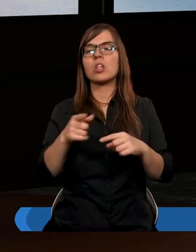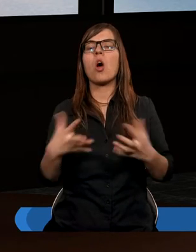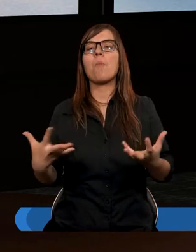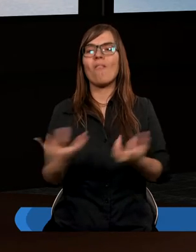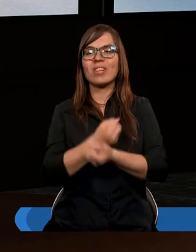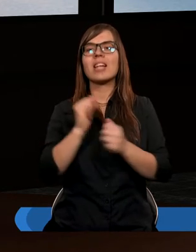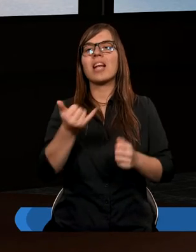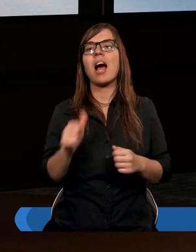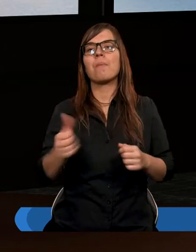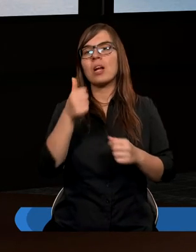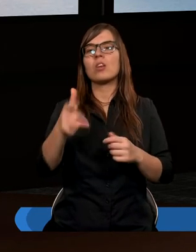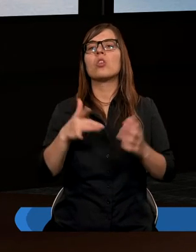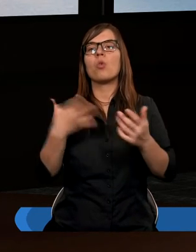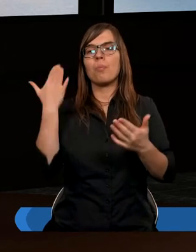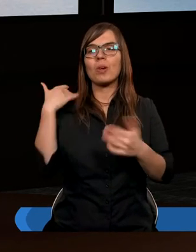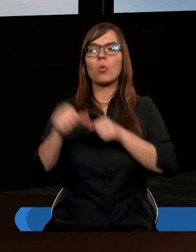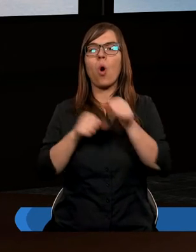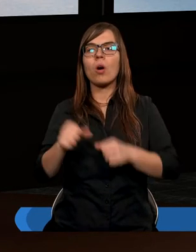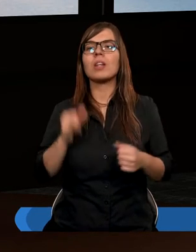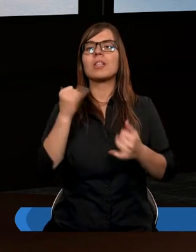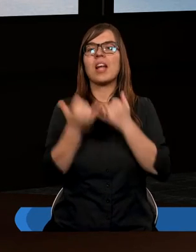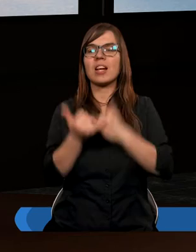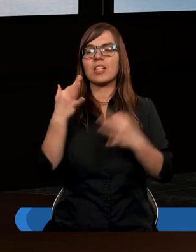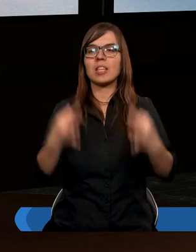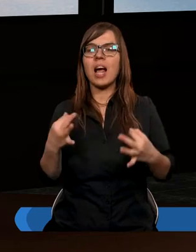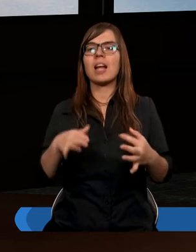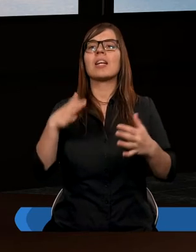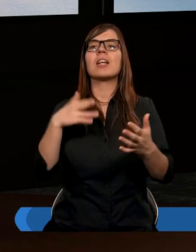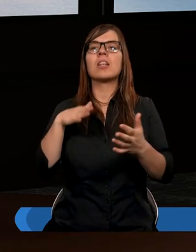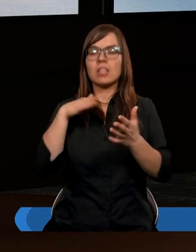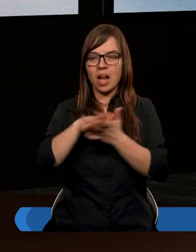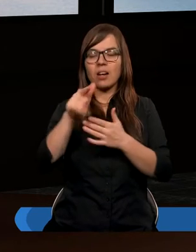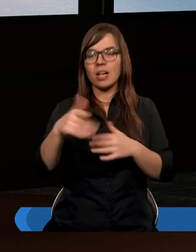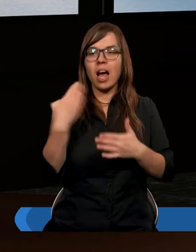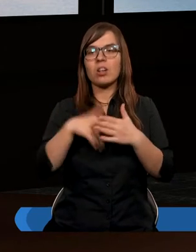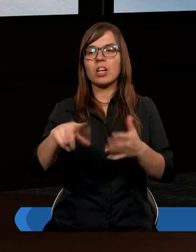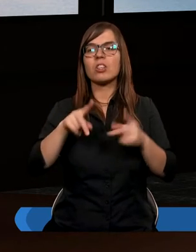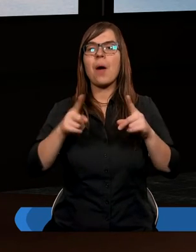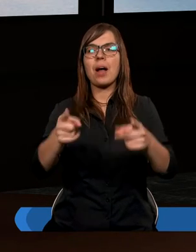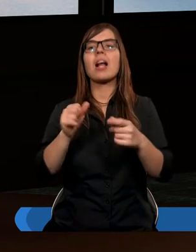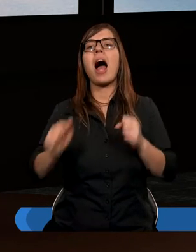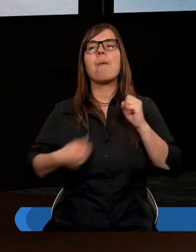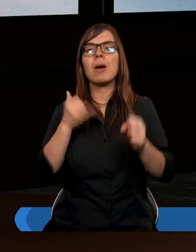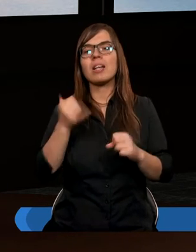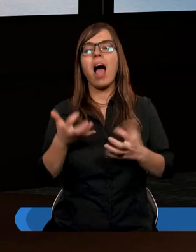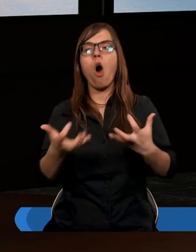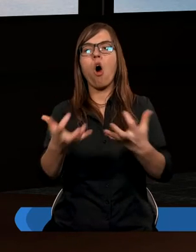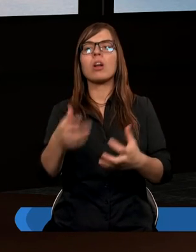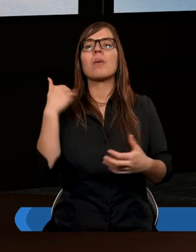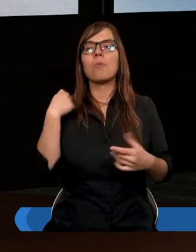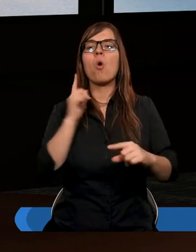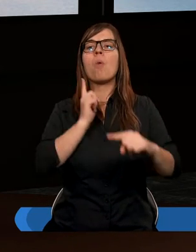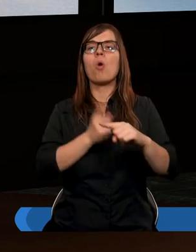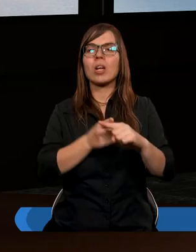powzięliście jako pierwsi już ubiegłego roku jeśli teraz dokończycie także tej działalności aby jak ochotne było